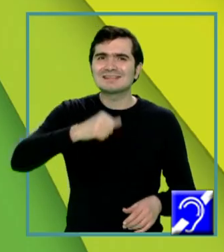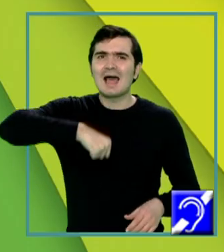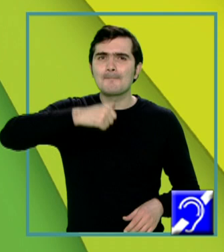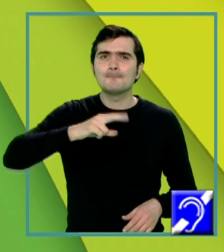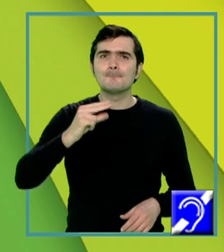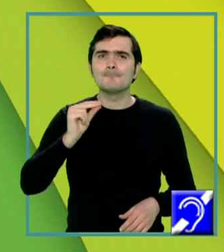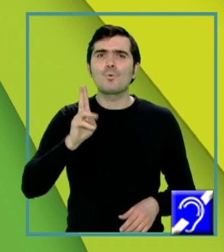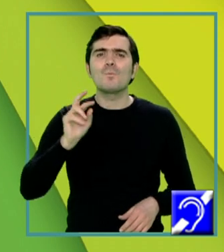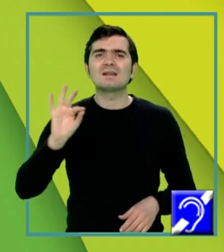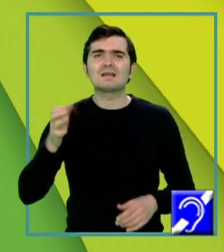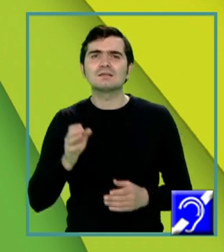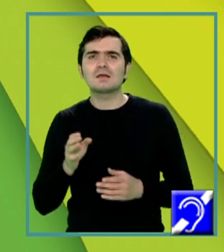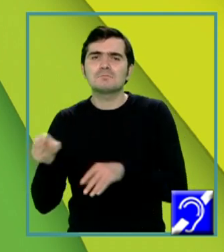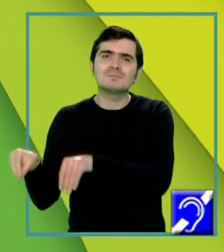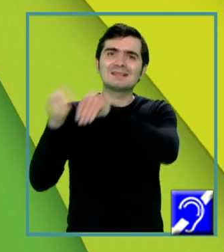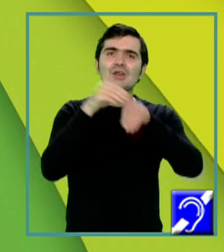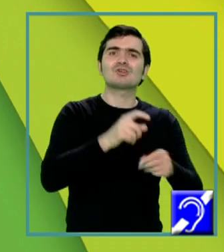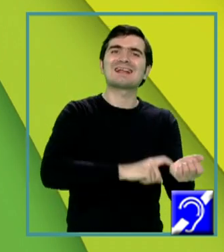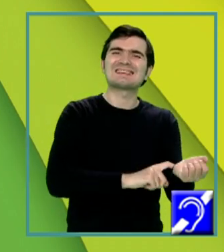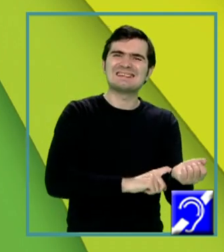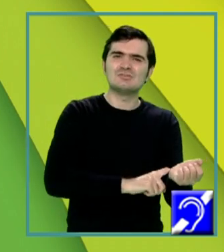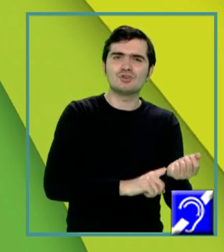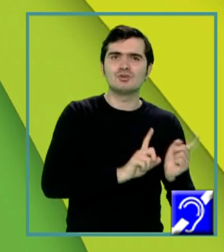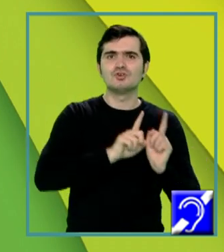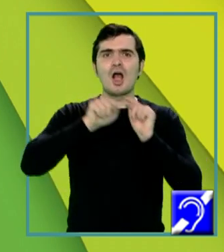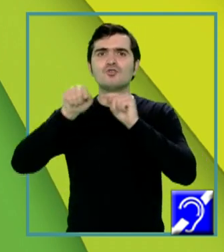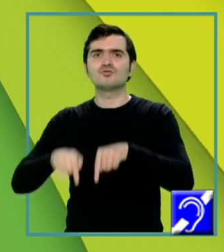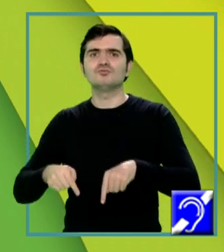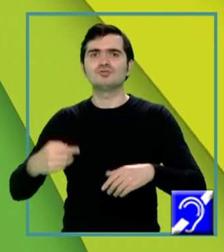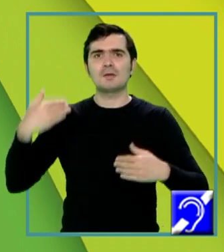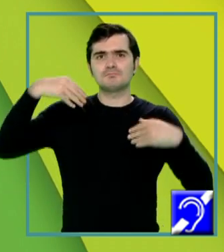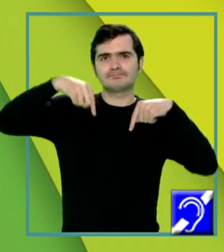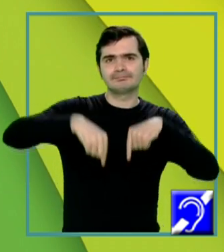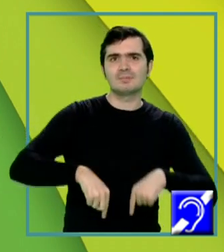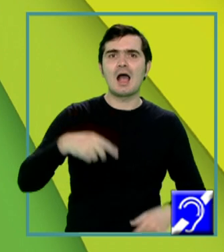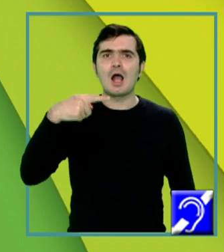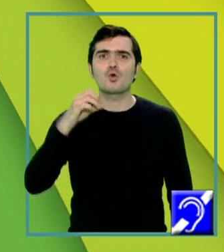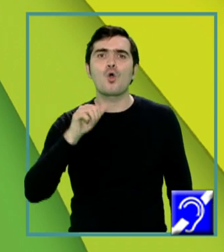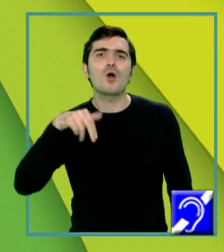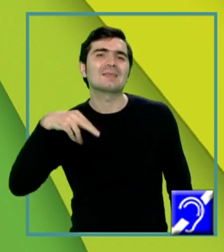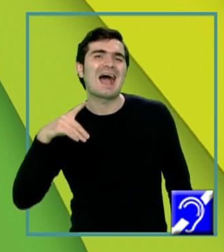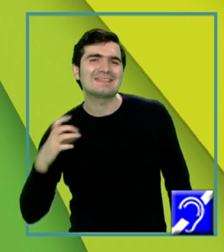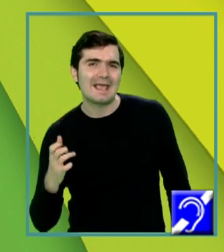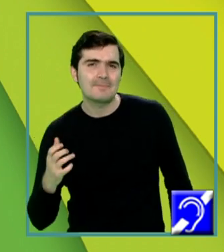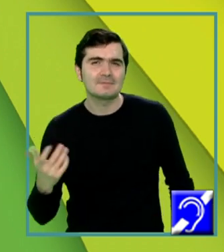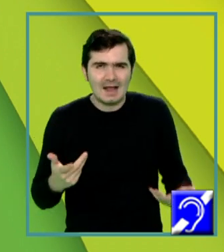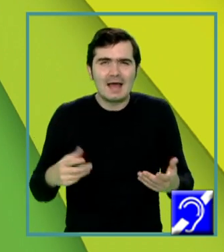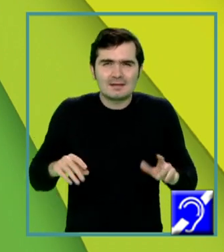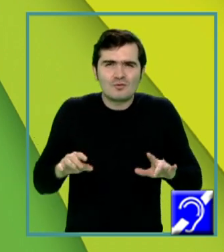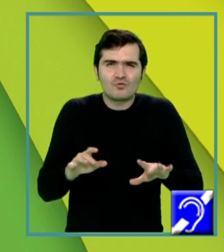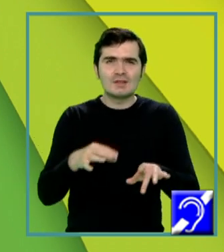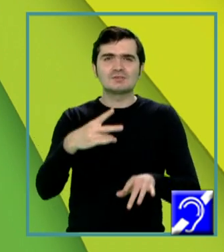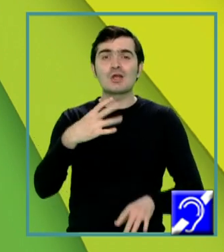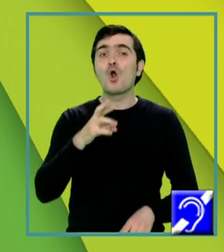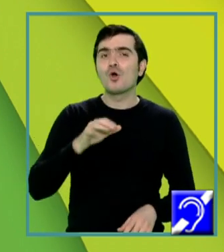trec în sânge, ca orice hormon, și ajung la nivelul gonadelor. Gonadele, sub influența acestor hormoni, încep